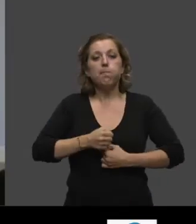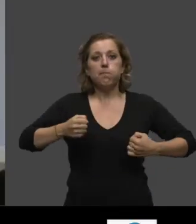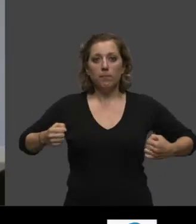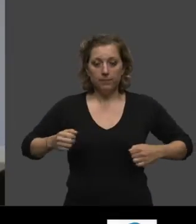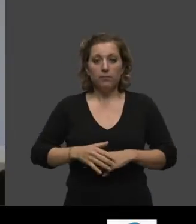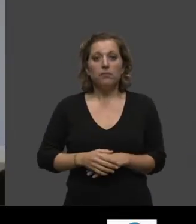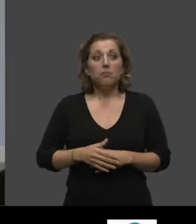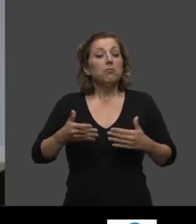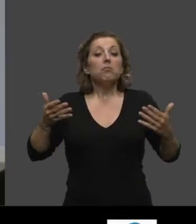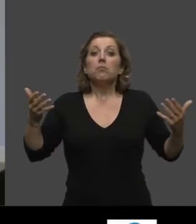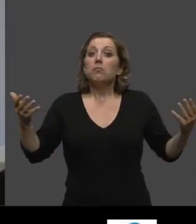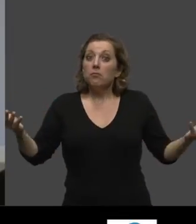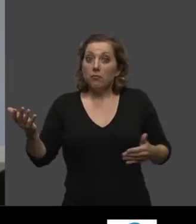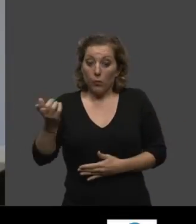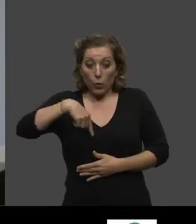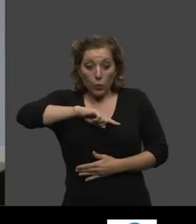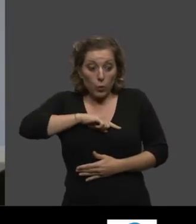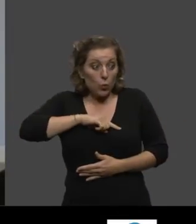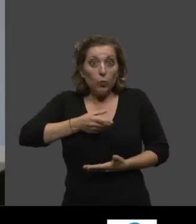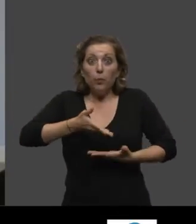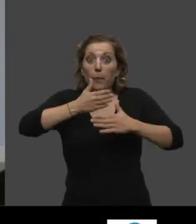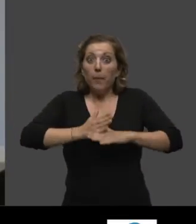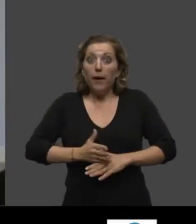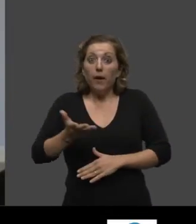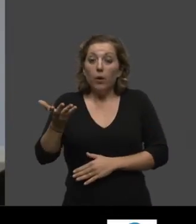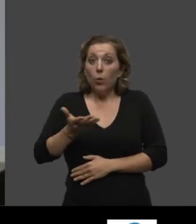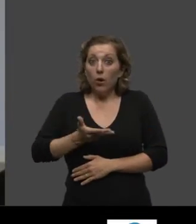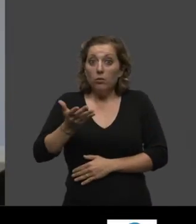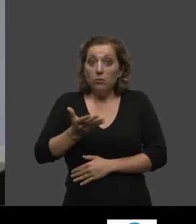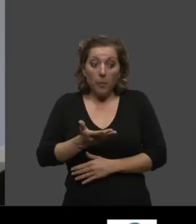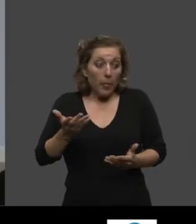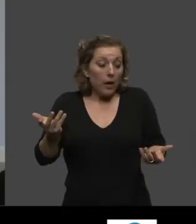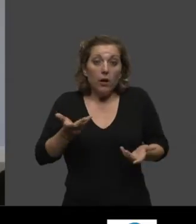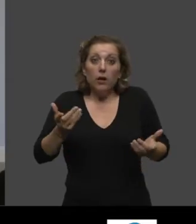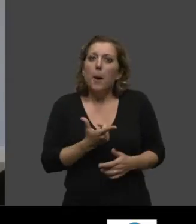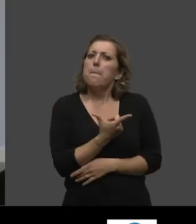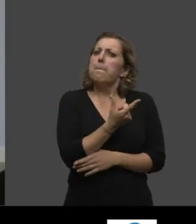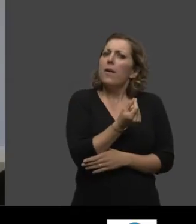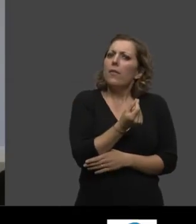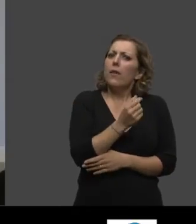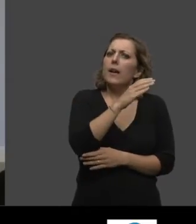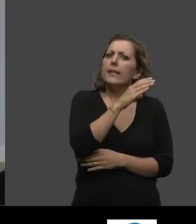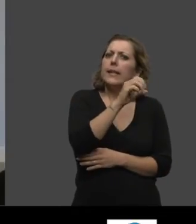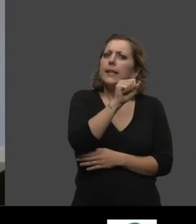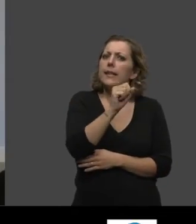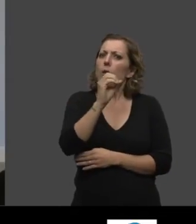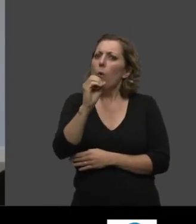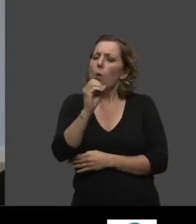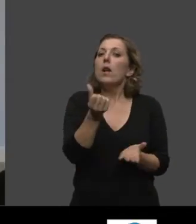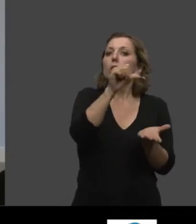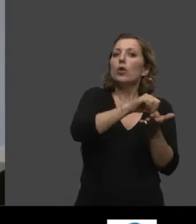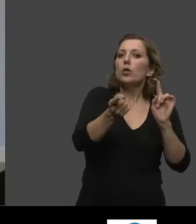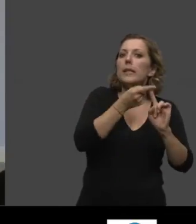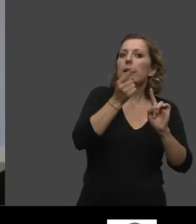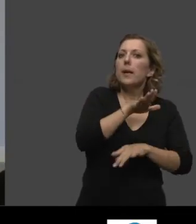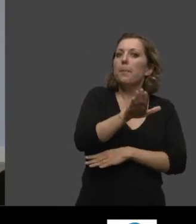Et nous avons envisagé, avec le CSO, qui est le centre spécialisé de l